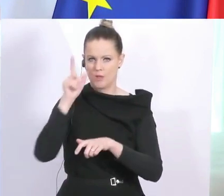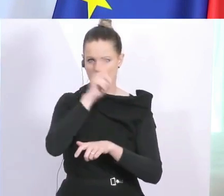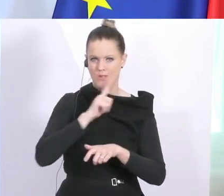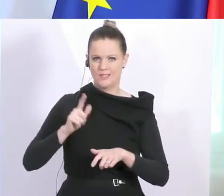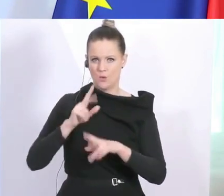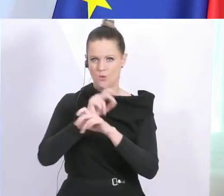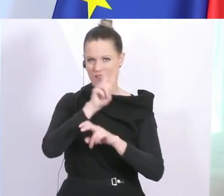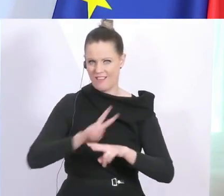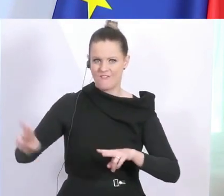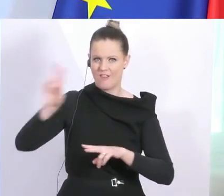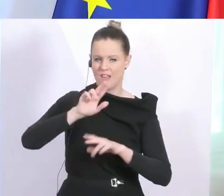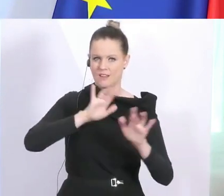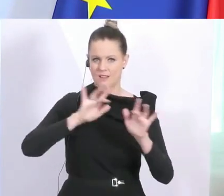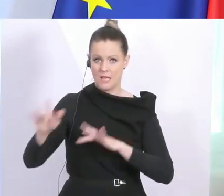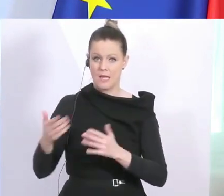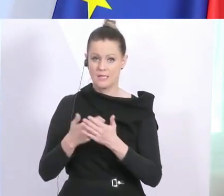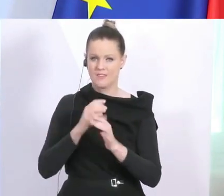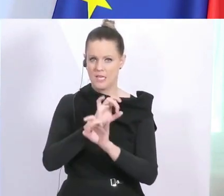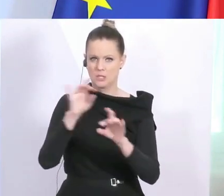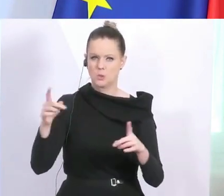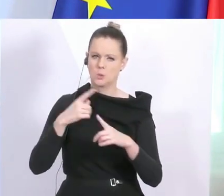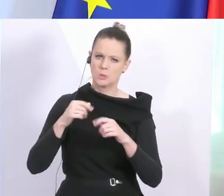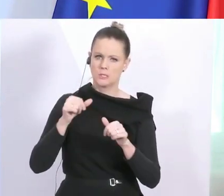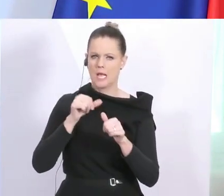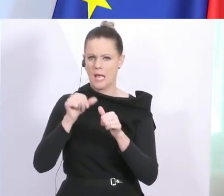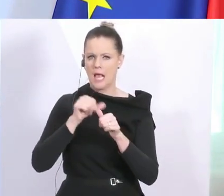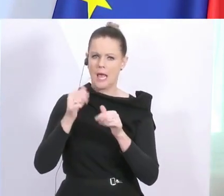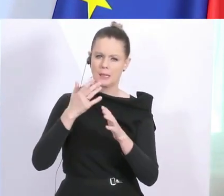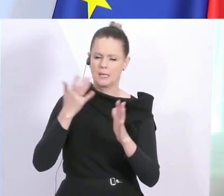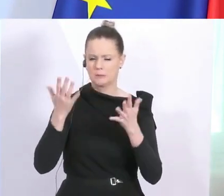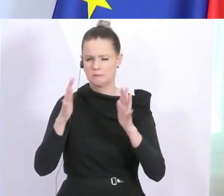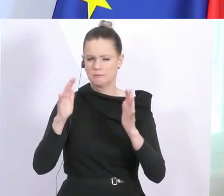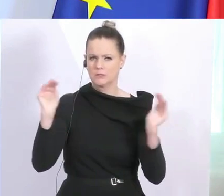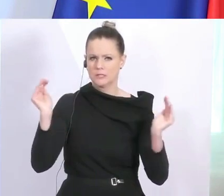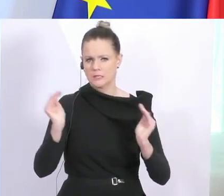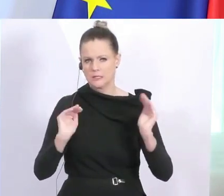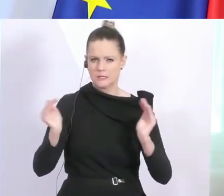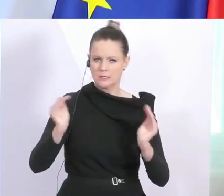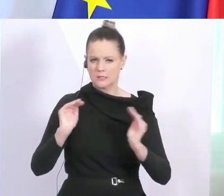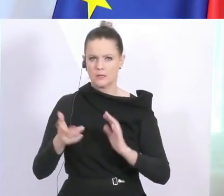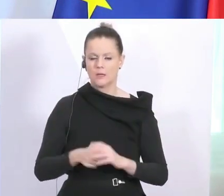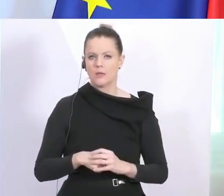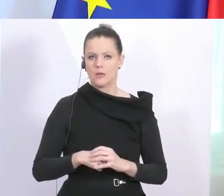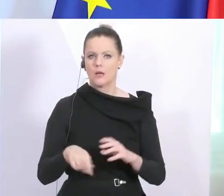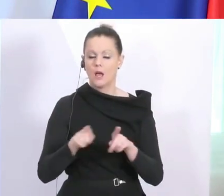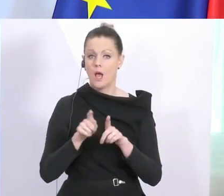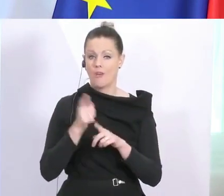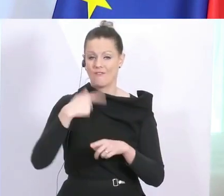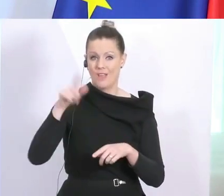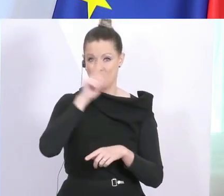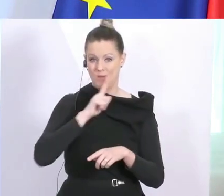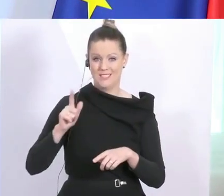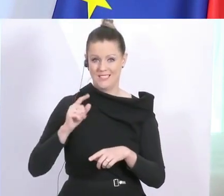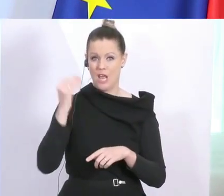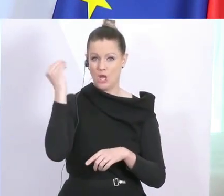Österreich. Das heißt, Sie sehen, die Infektionsrate hält sich Gott sei Dank noch sehr in Grenzen. Und gleichzeitig haben wir dadurch, dass wir die Polizeischülerinnen